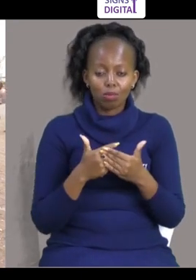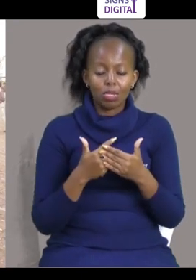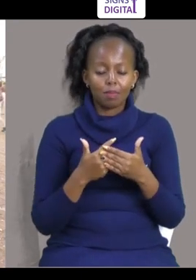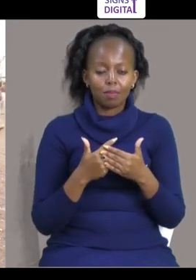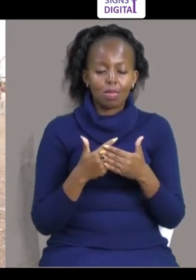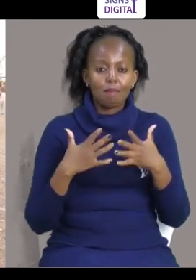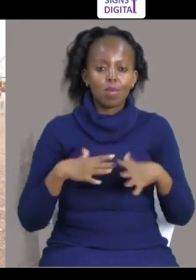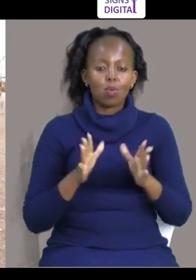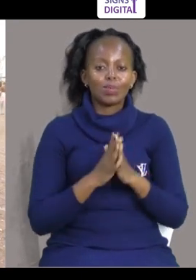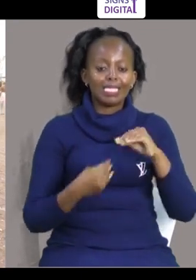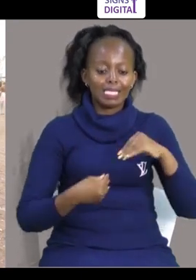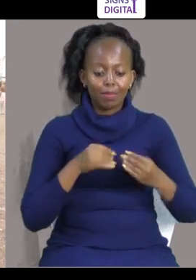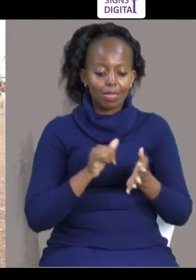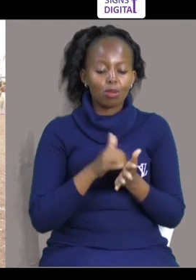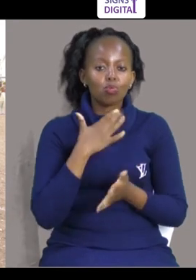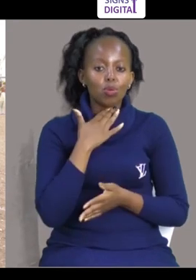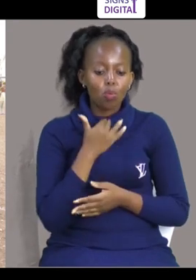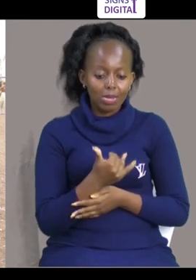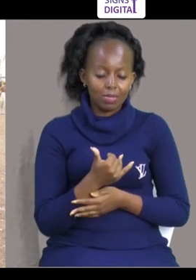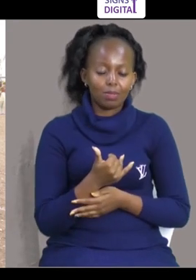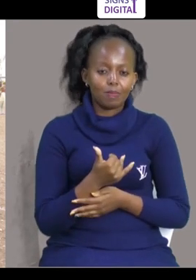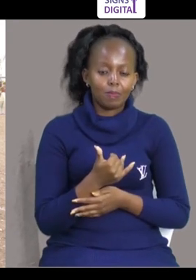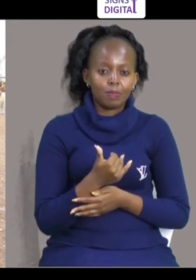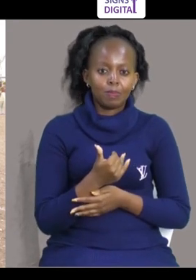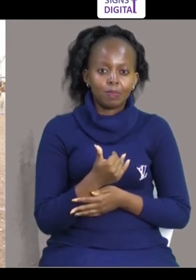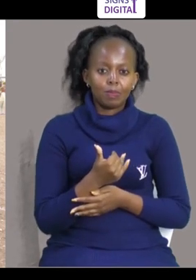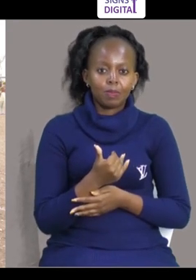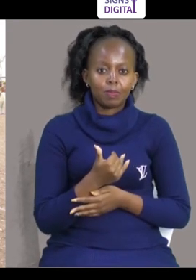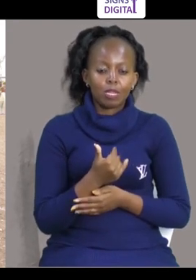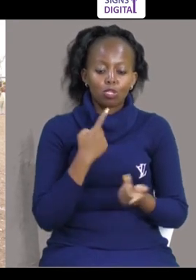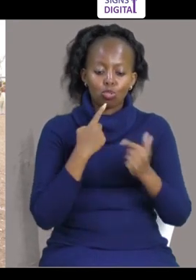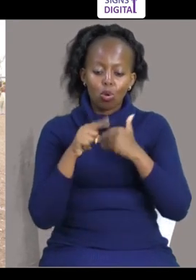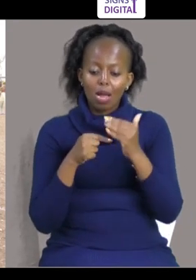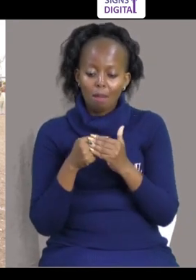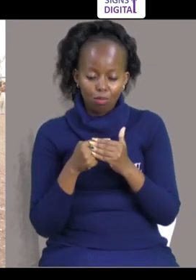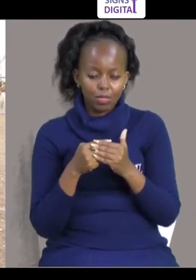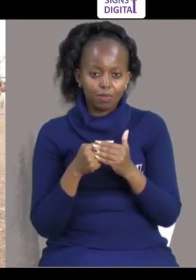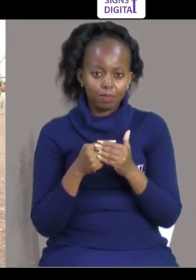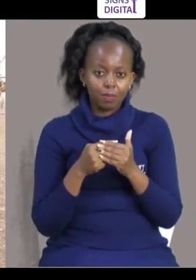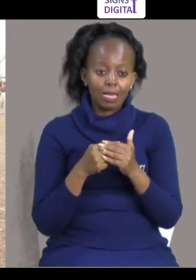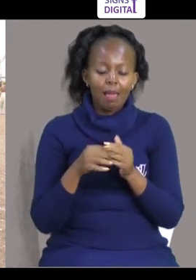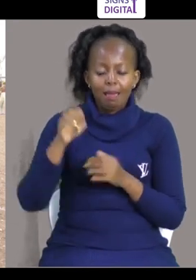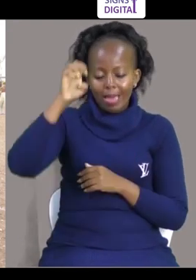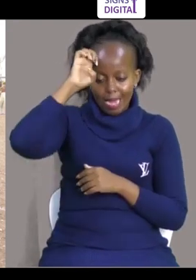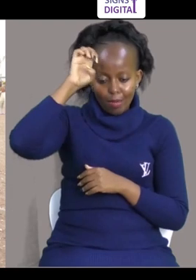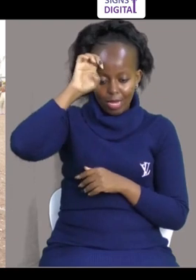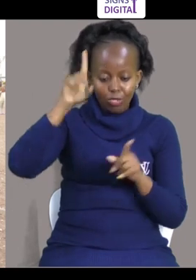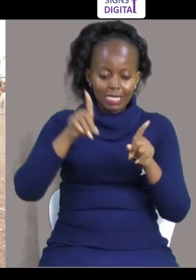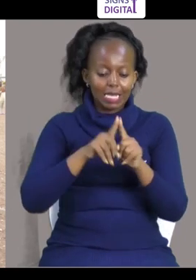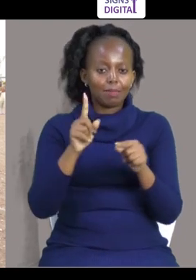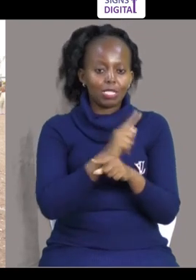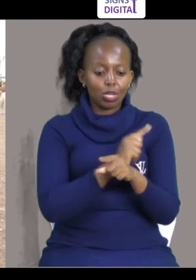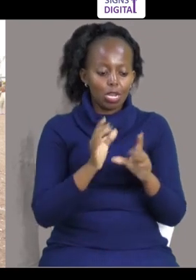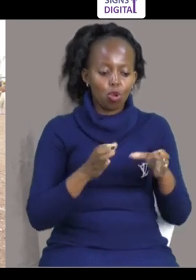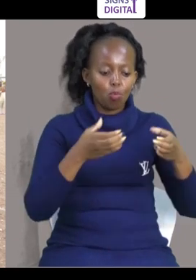tano ya mbauti ya wale mavu Ila tunataka kukua, tunahimizia kabisa